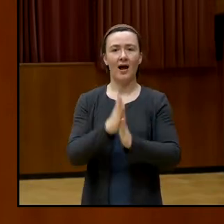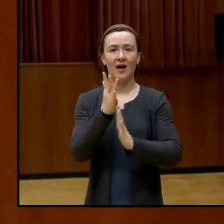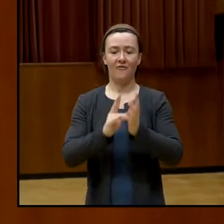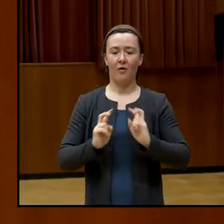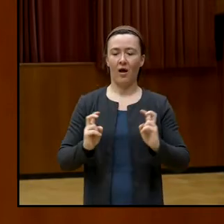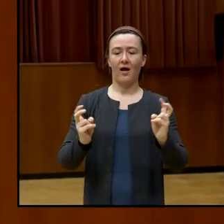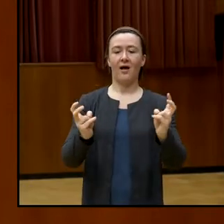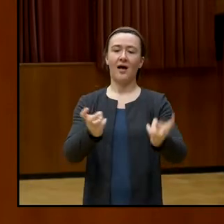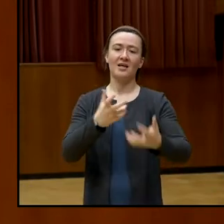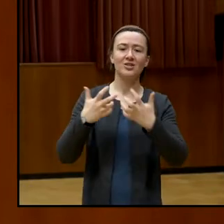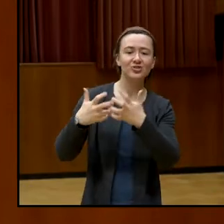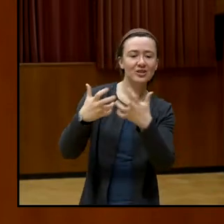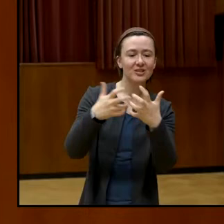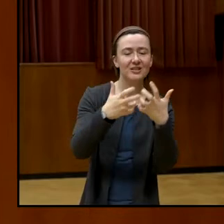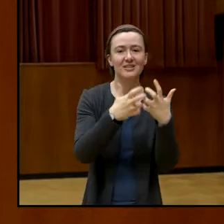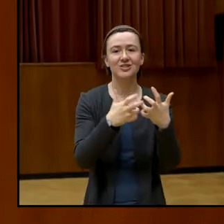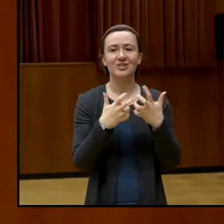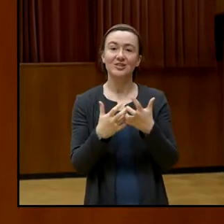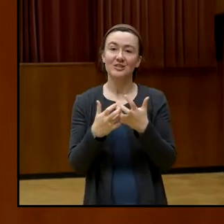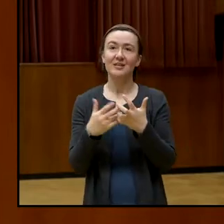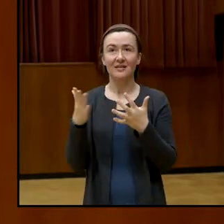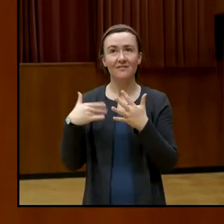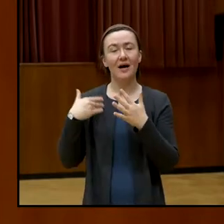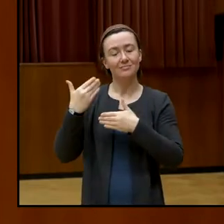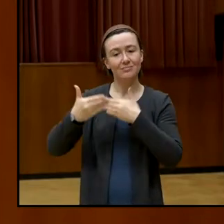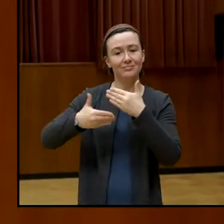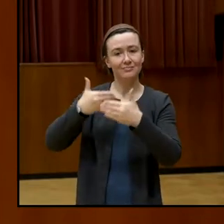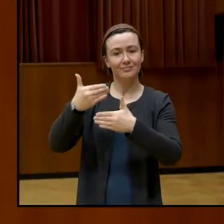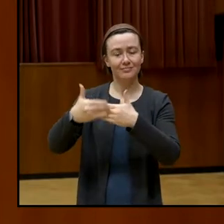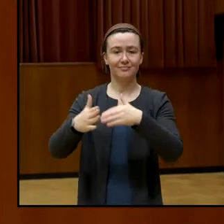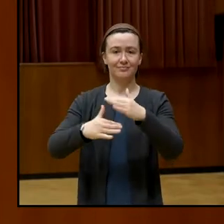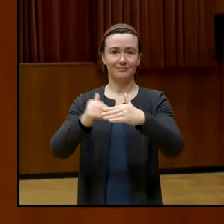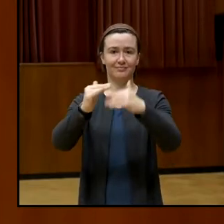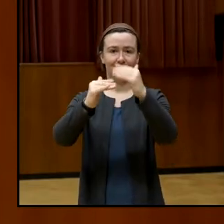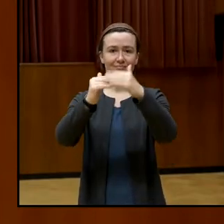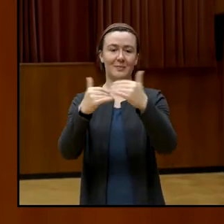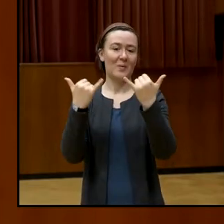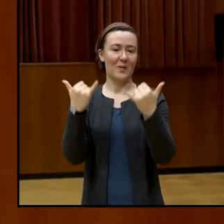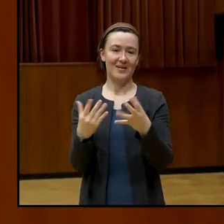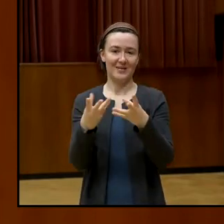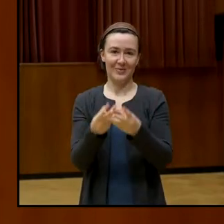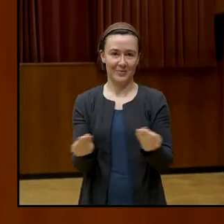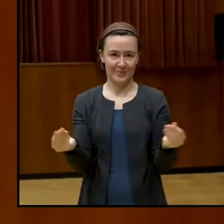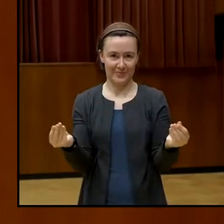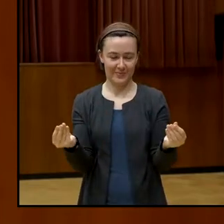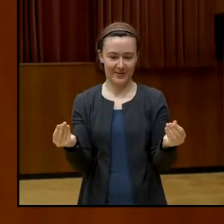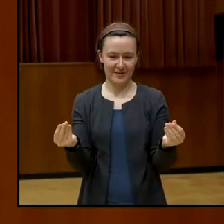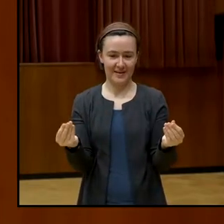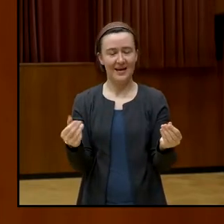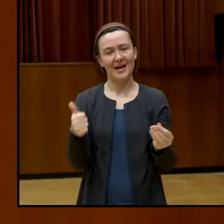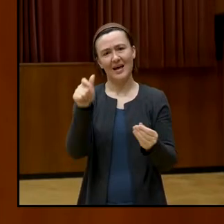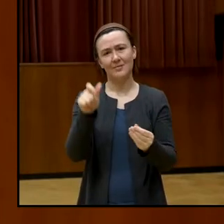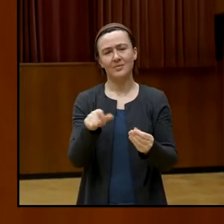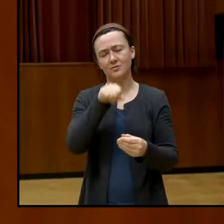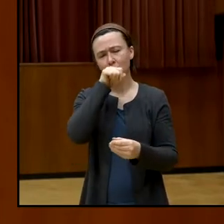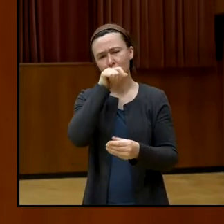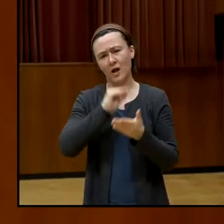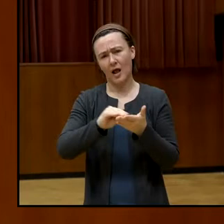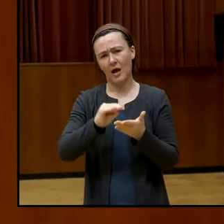die haben uns ja weitergebracht. Und dazu möchte ich einen meiner Lieblingsautoren, den Antoine de Seuille-Exupéry,